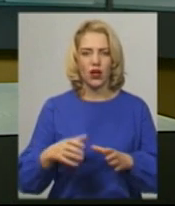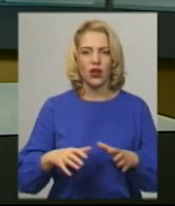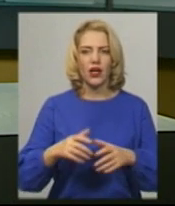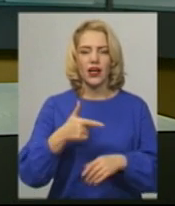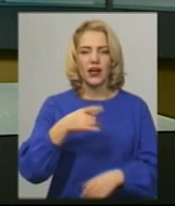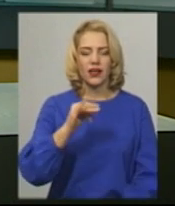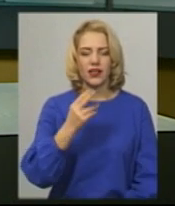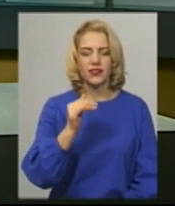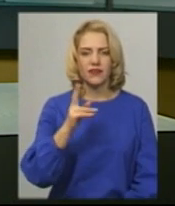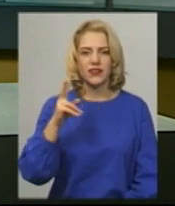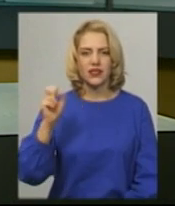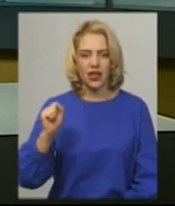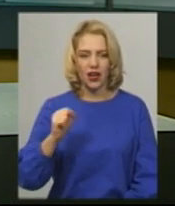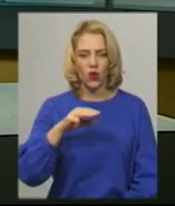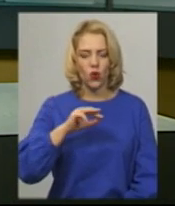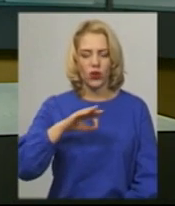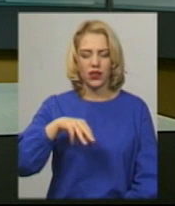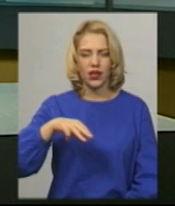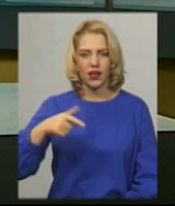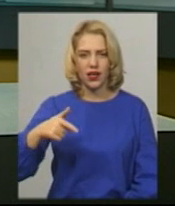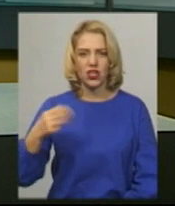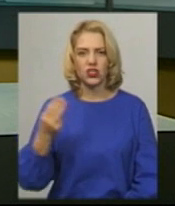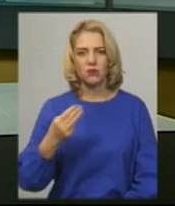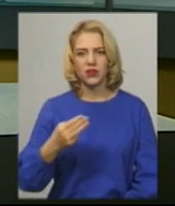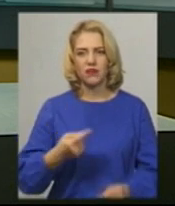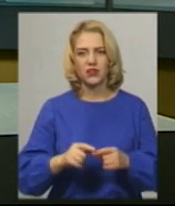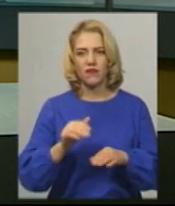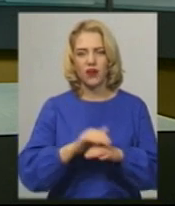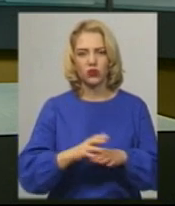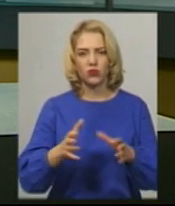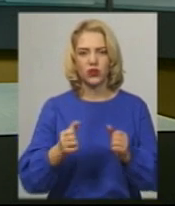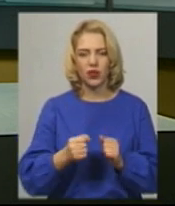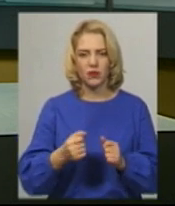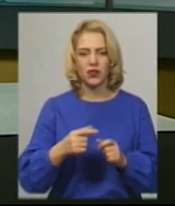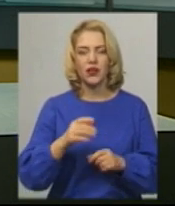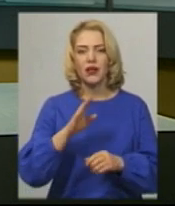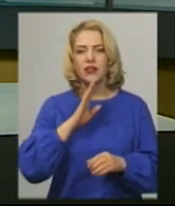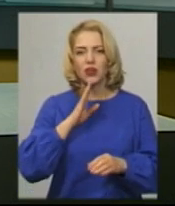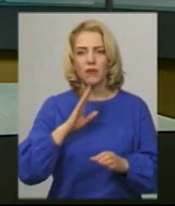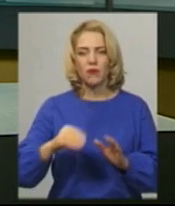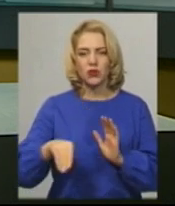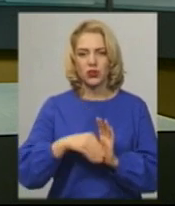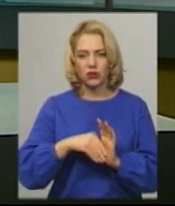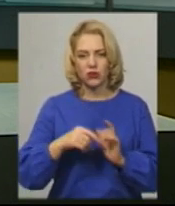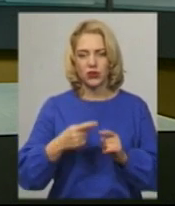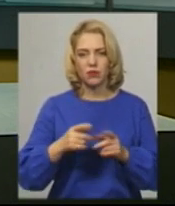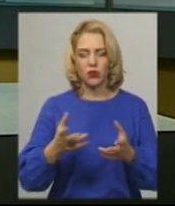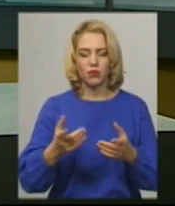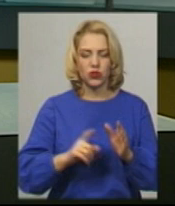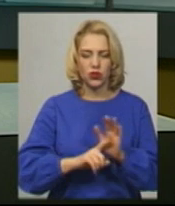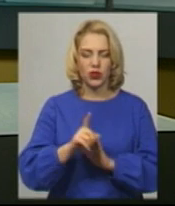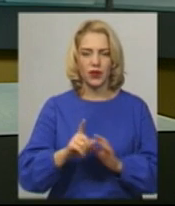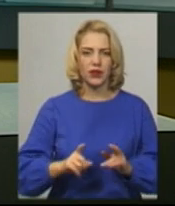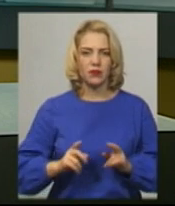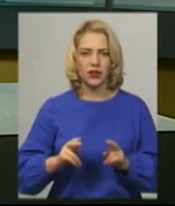ОТГ, що на Шепетівщині. За словами Наталії Калиновської, за фактом отримання посадовицею хабара було порушено кримінальне провадження за